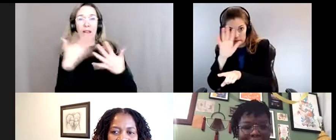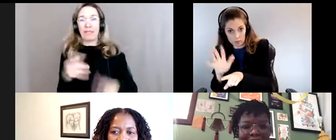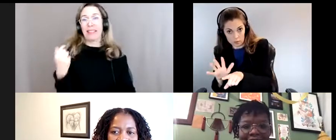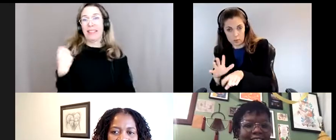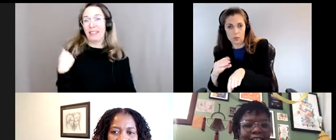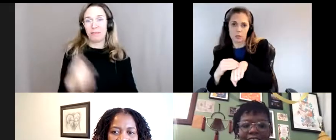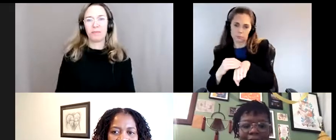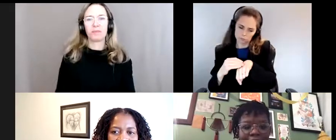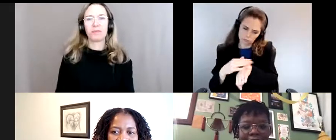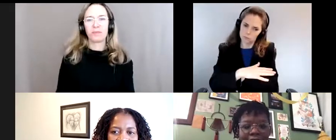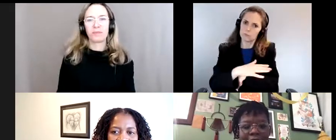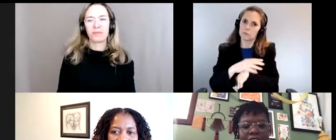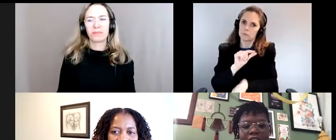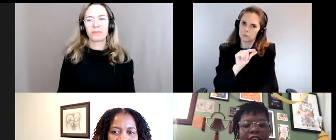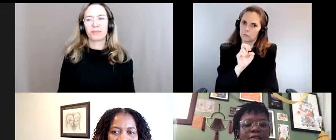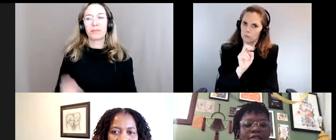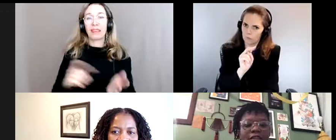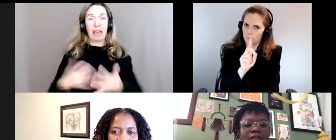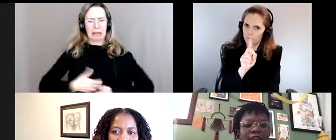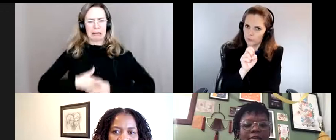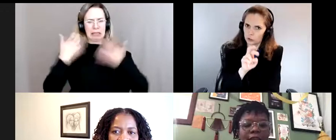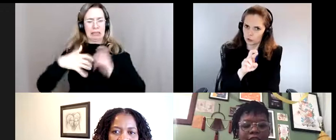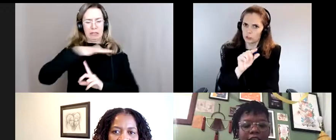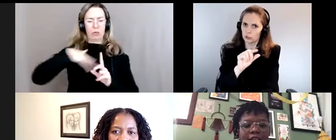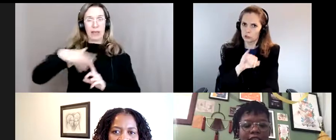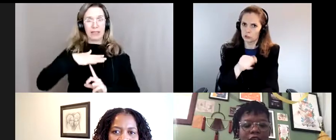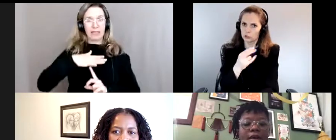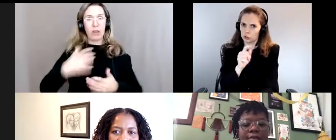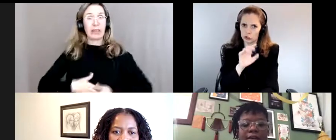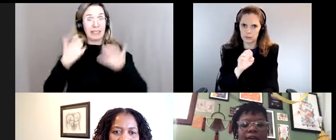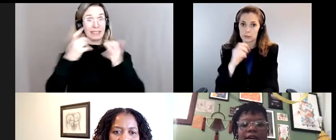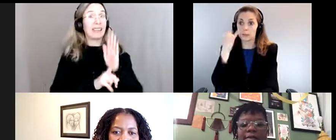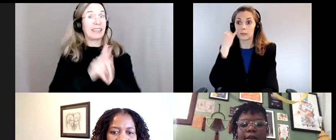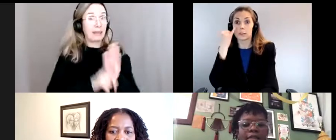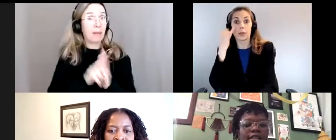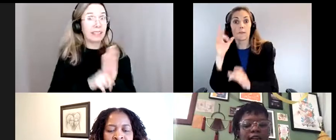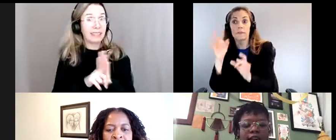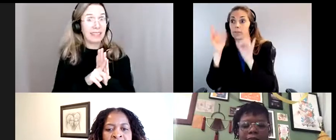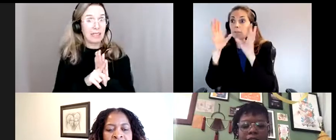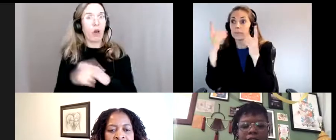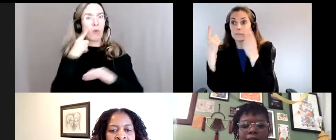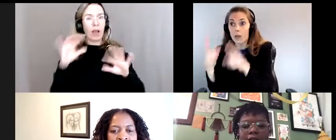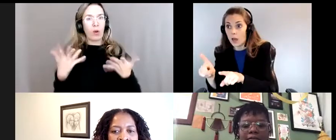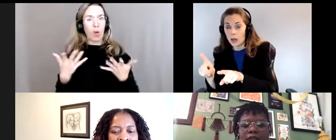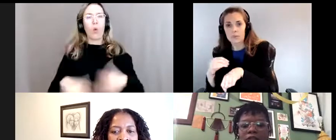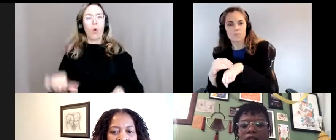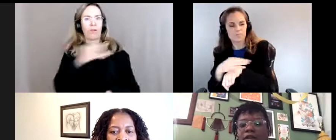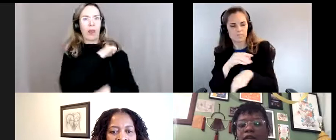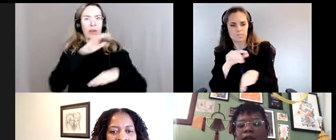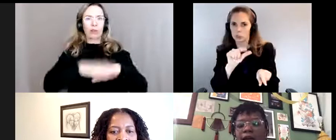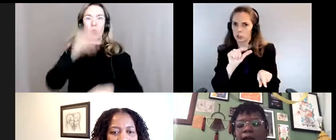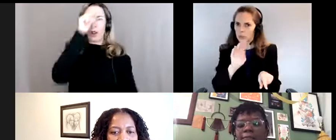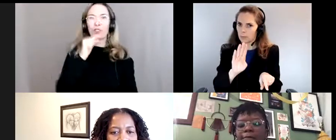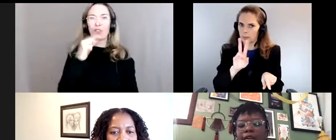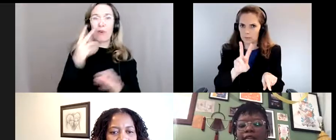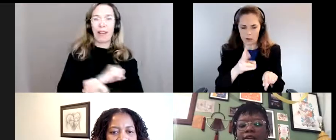Comme vous avez dit, dans les situations de crise, et particulièrement dans les situations de crise climatique, on voit une augmentation de la violence basée sur le genre et on l'a vu